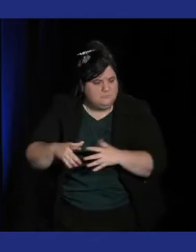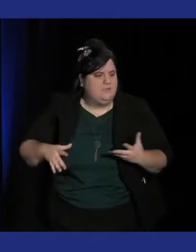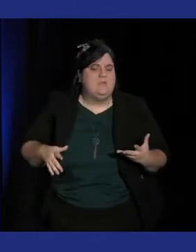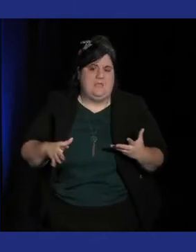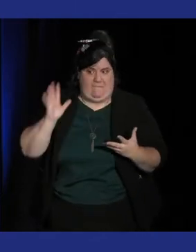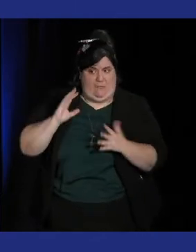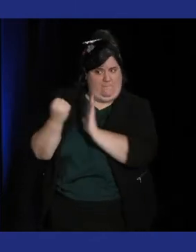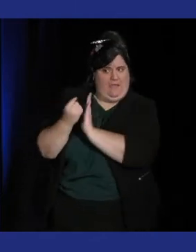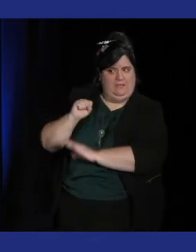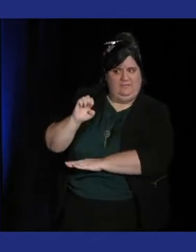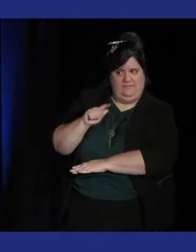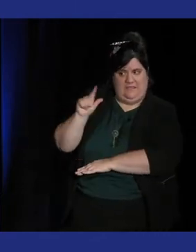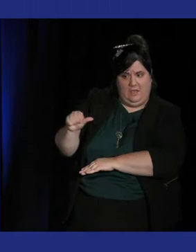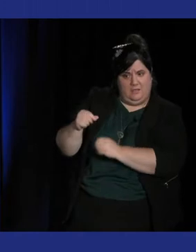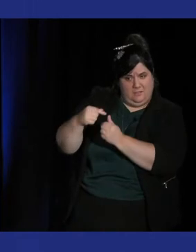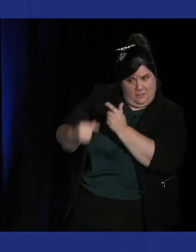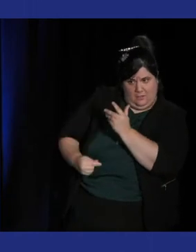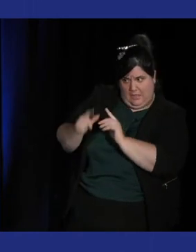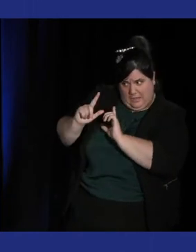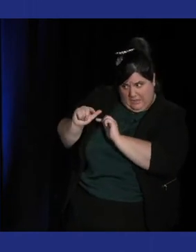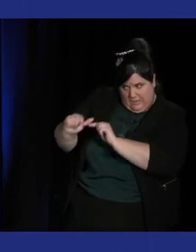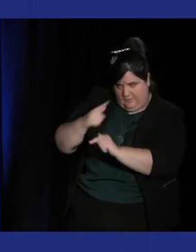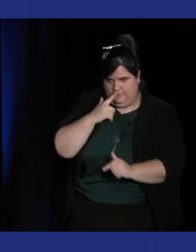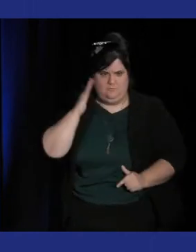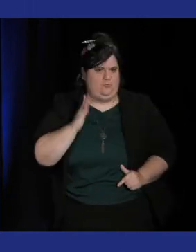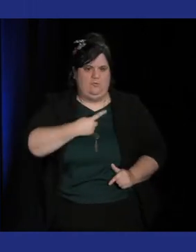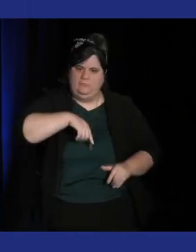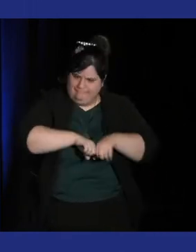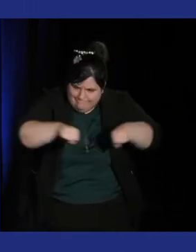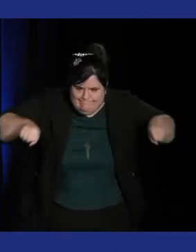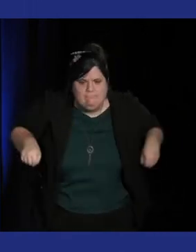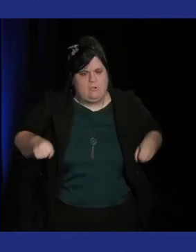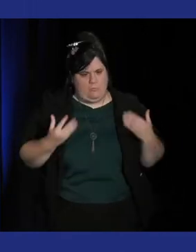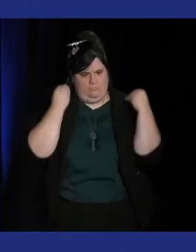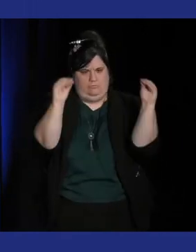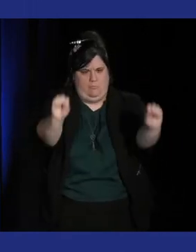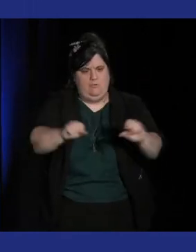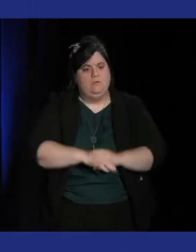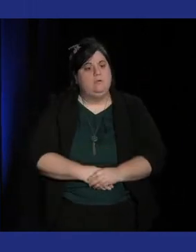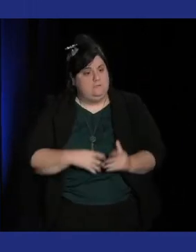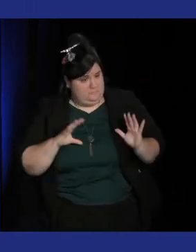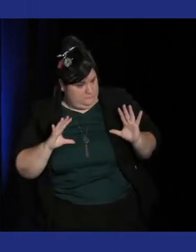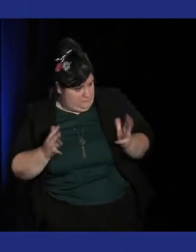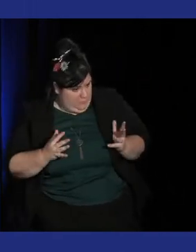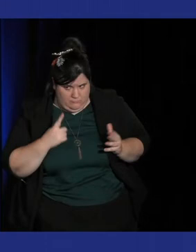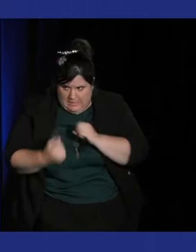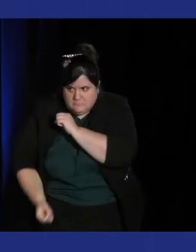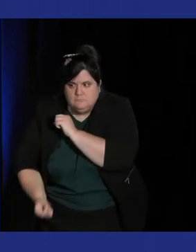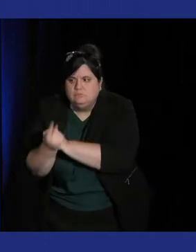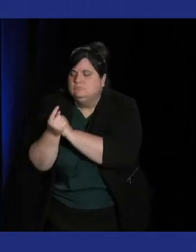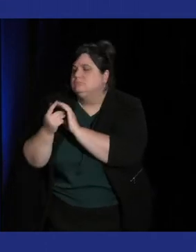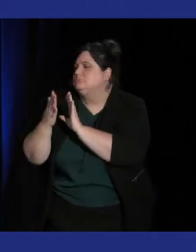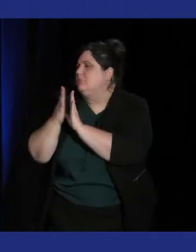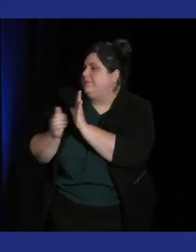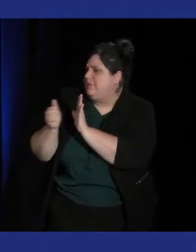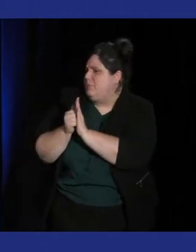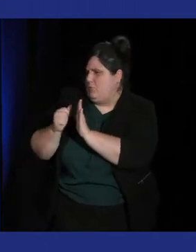y avait Sega ils avaient besoin de s'implanter et de marquer les esprits et donc en passant par cette mascotte